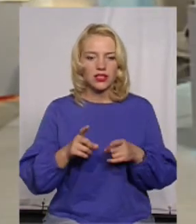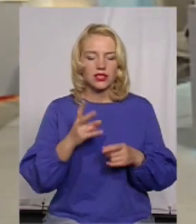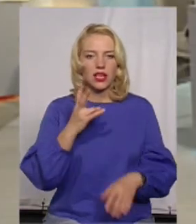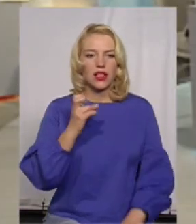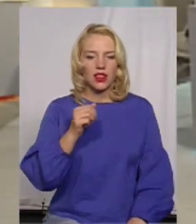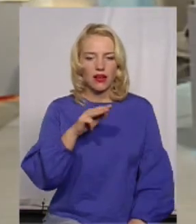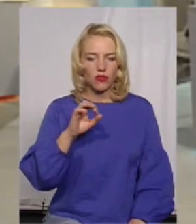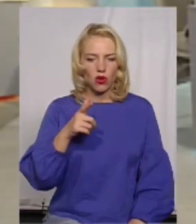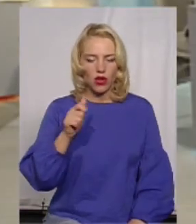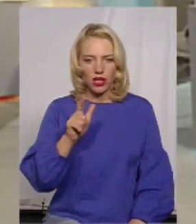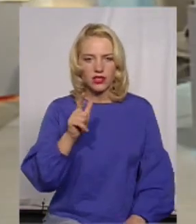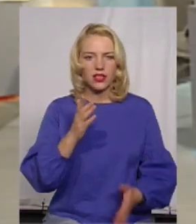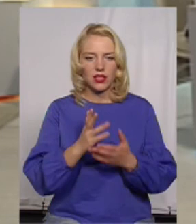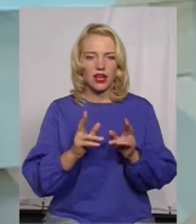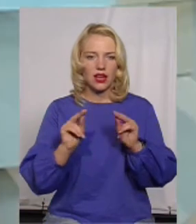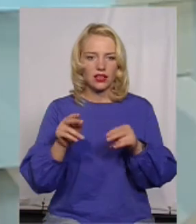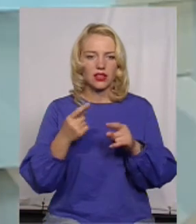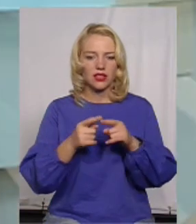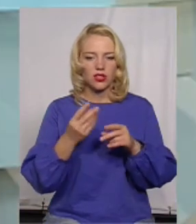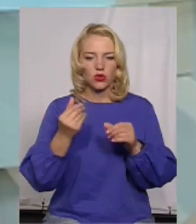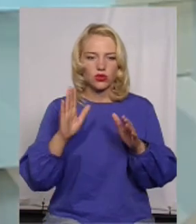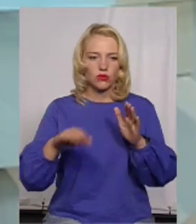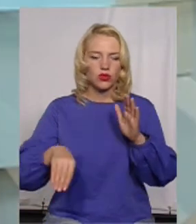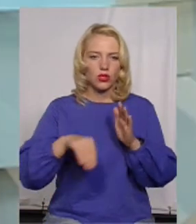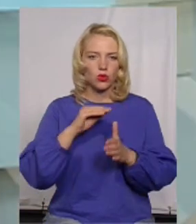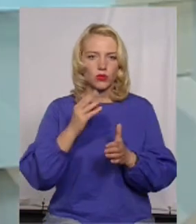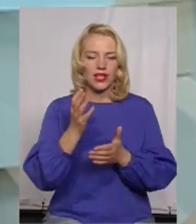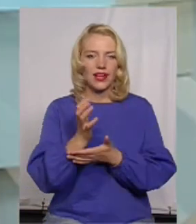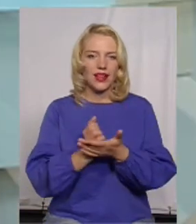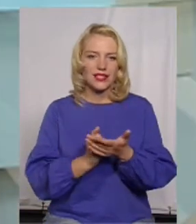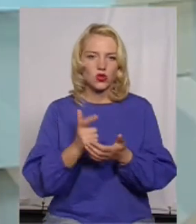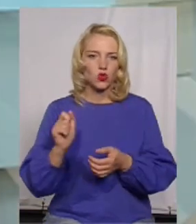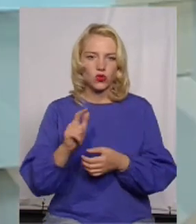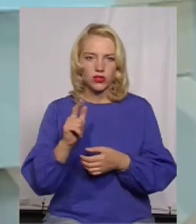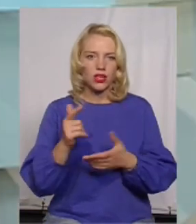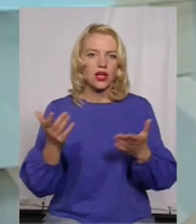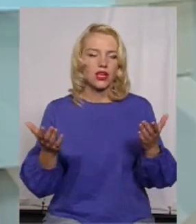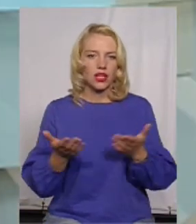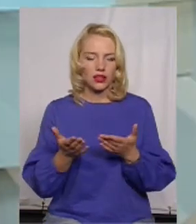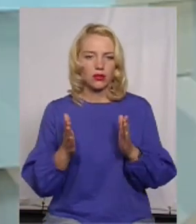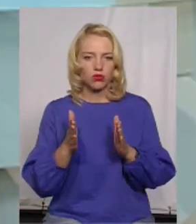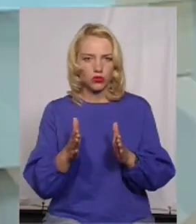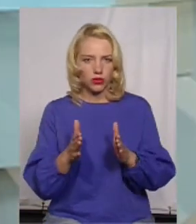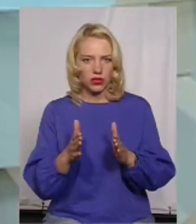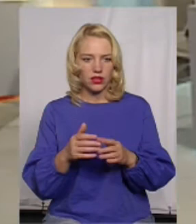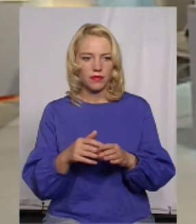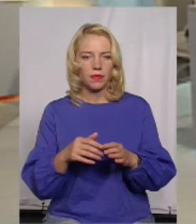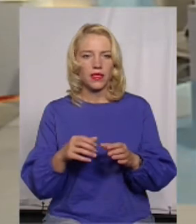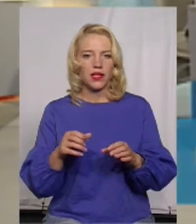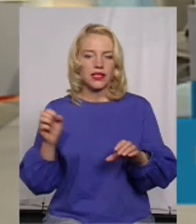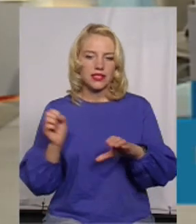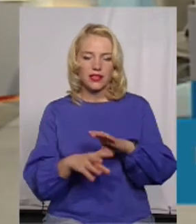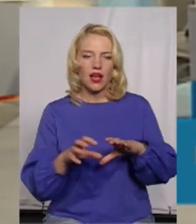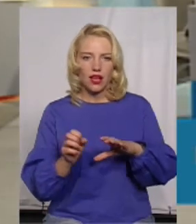виступає гарантом, і ці кошти, під ці кошти буде закуповуватись ресурс, який буде закачений в